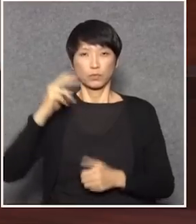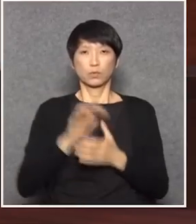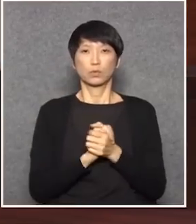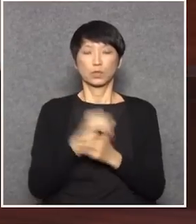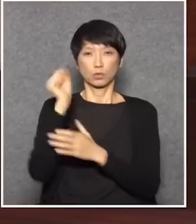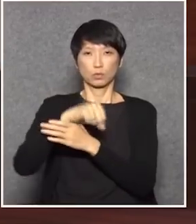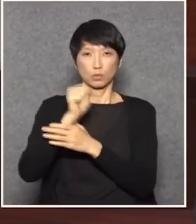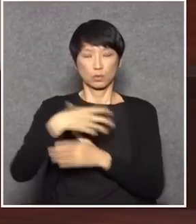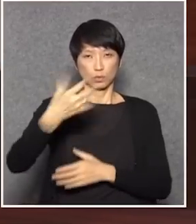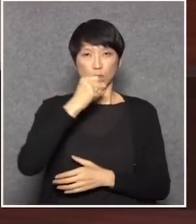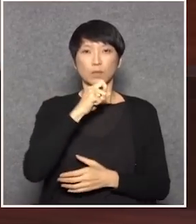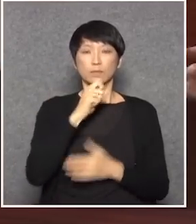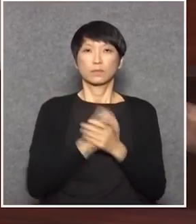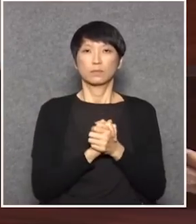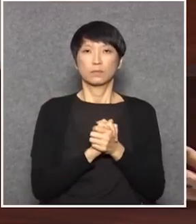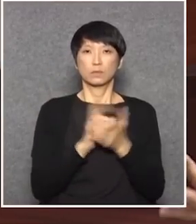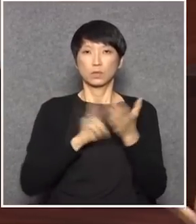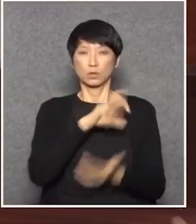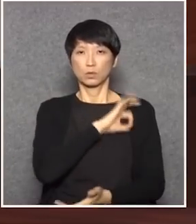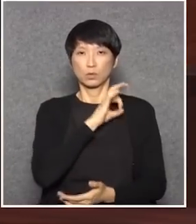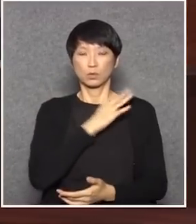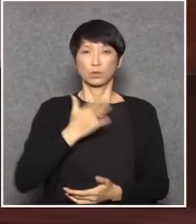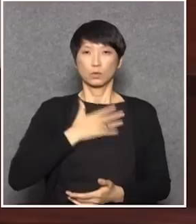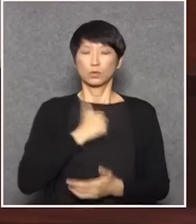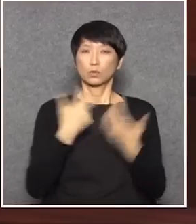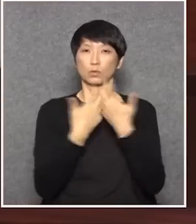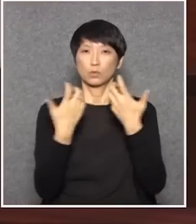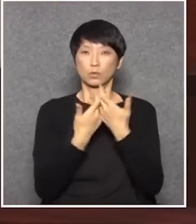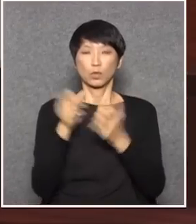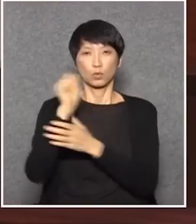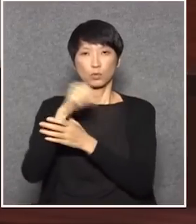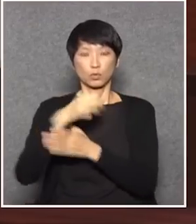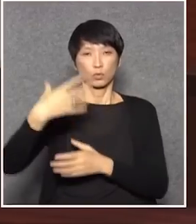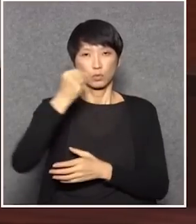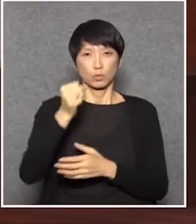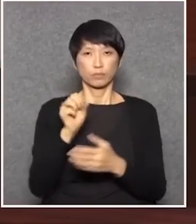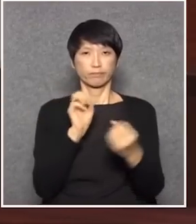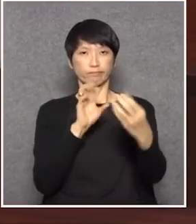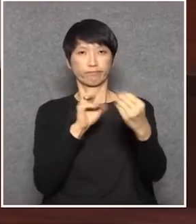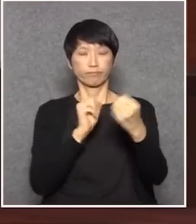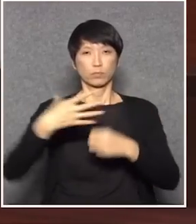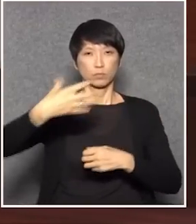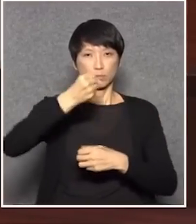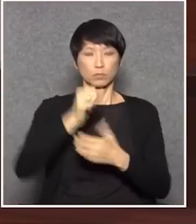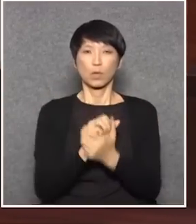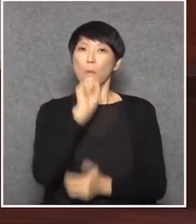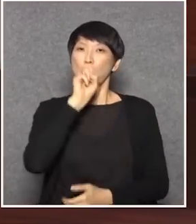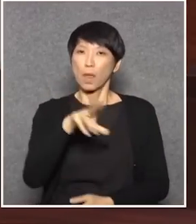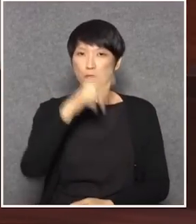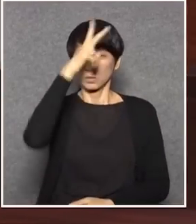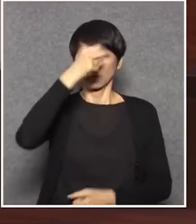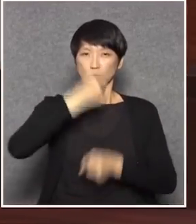意權立法權預算權同意權是一個質詢權質詢政府的施政